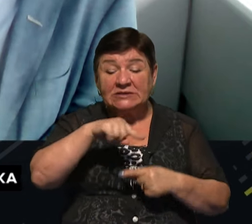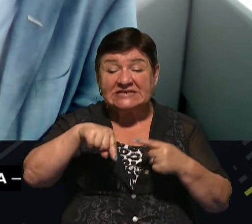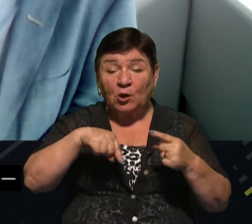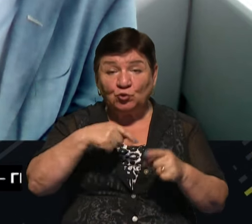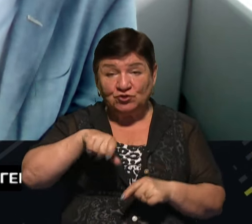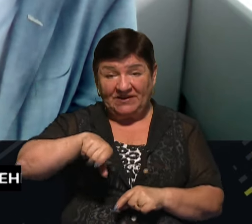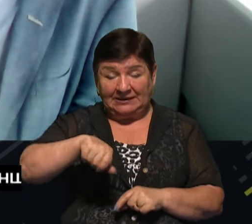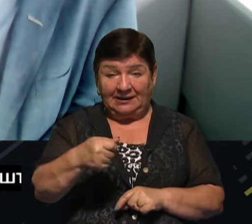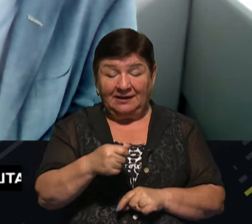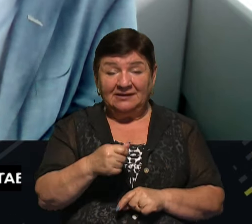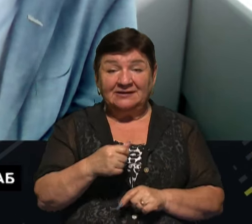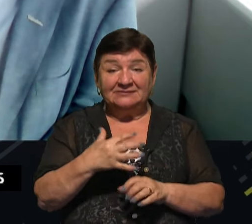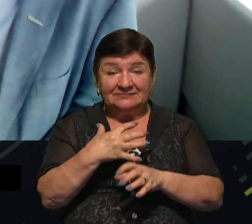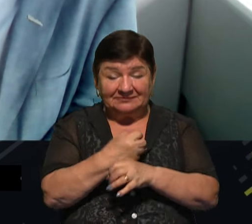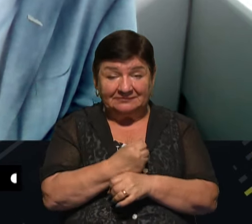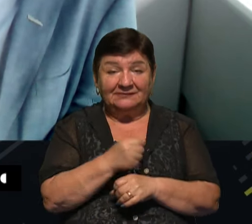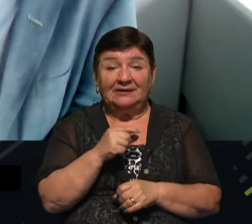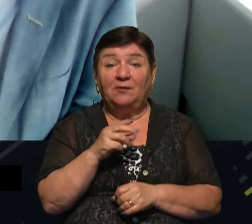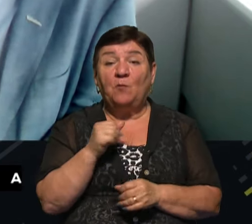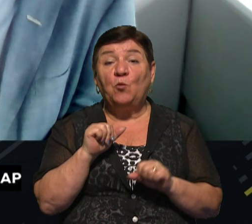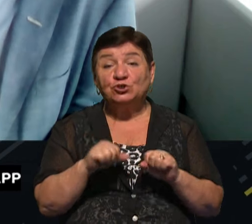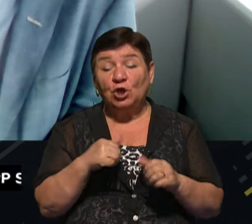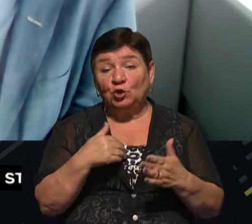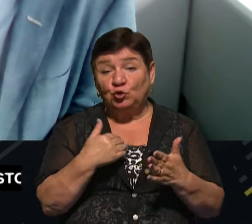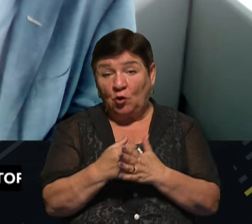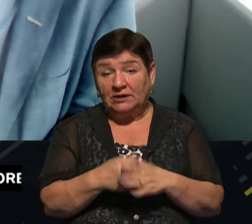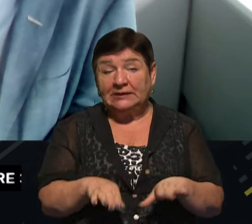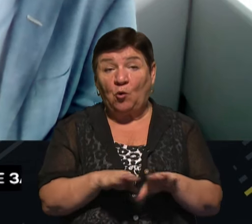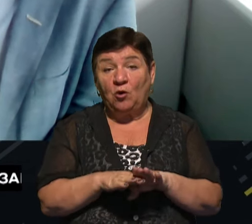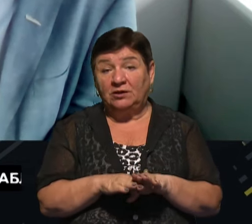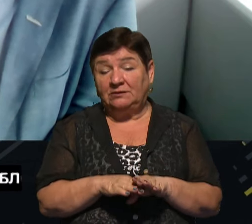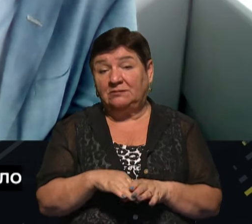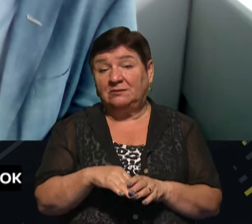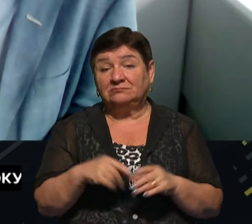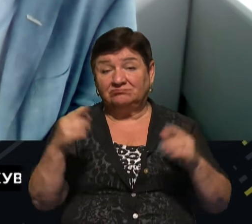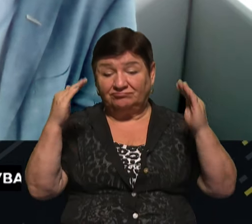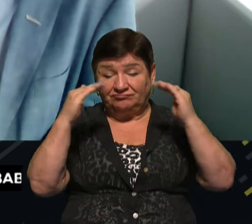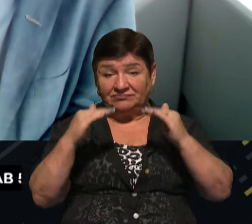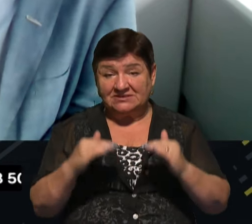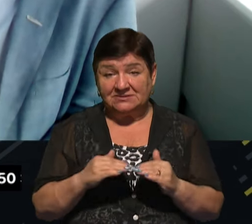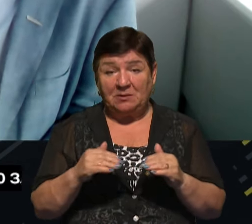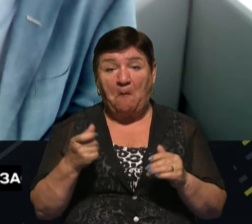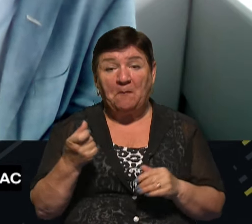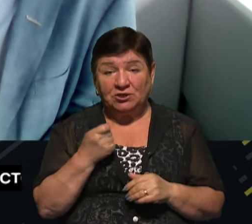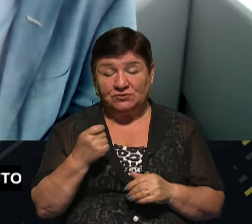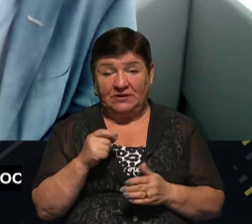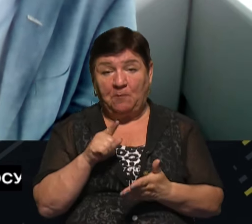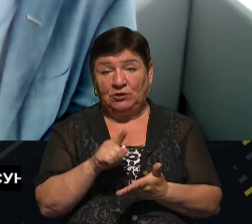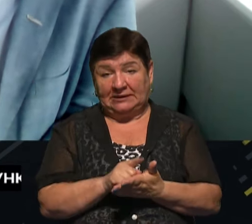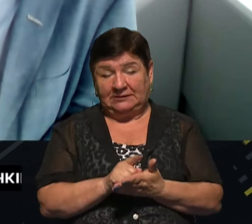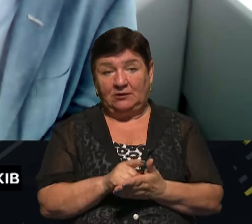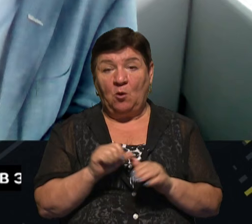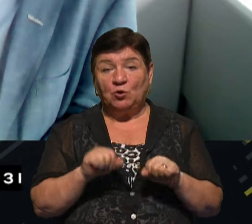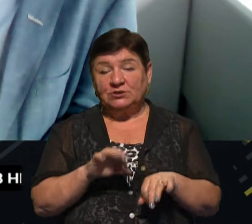гайок якраз може або довести до стагнації, або до зменшування податків.